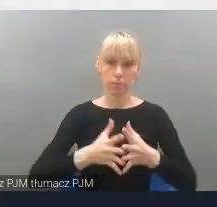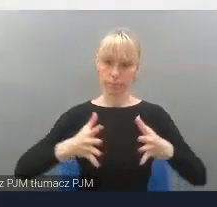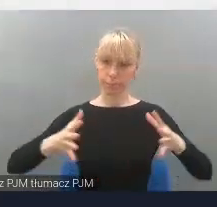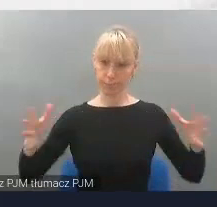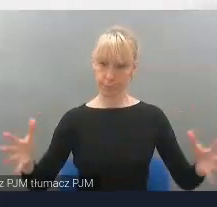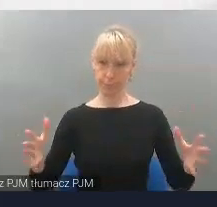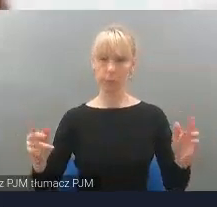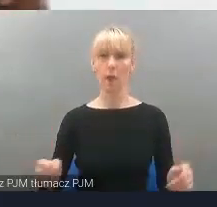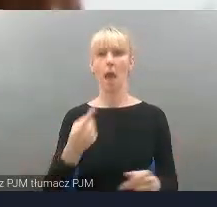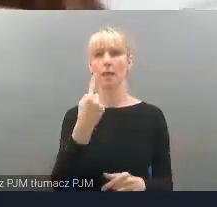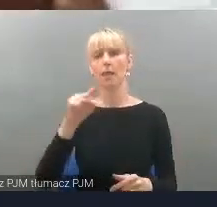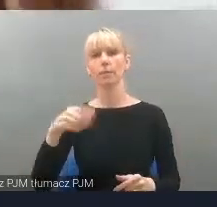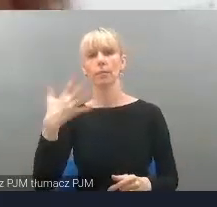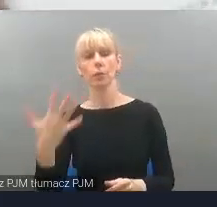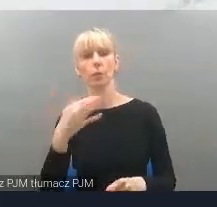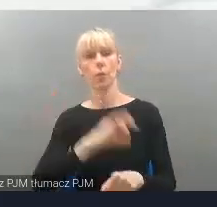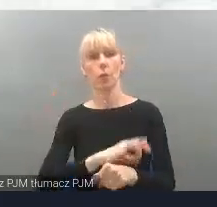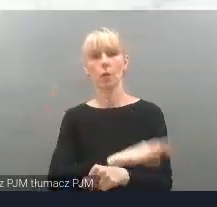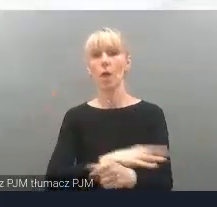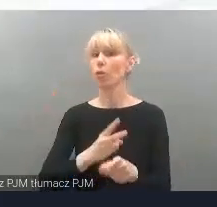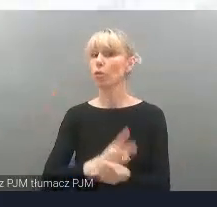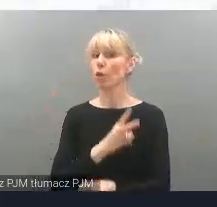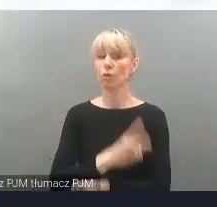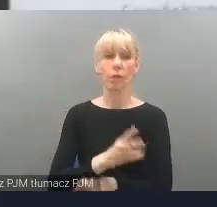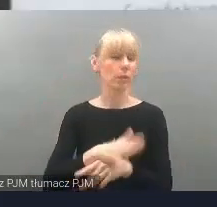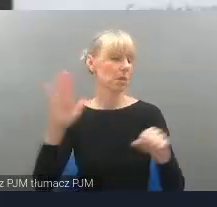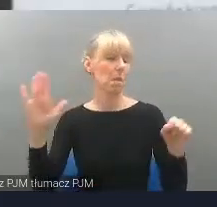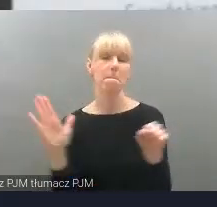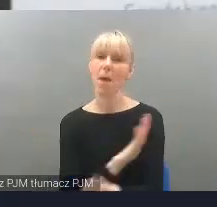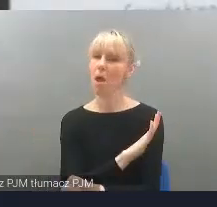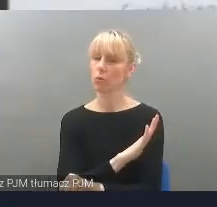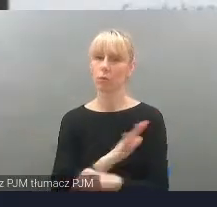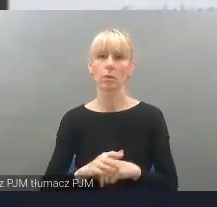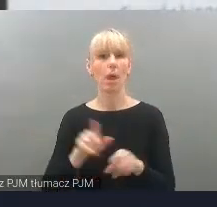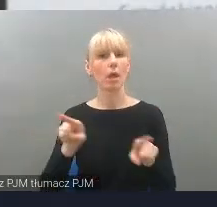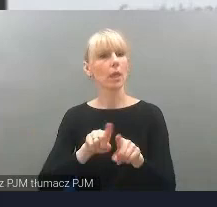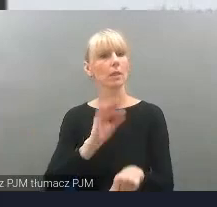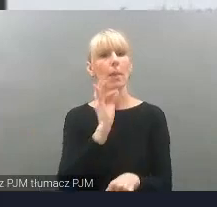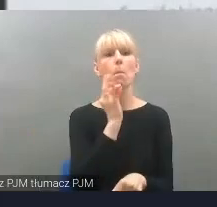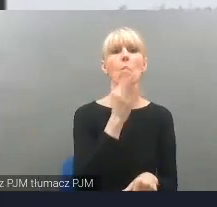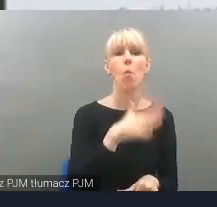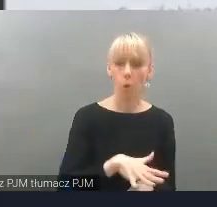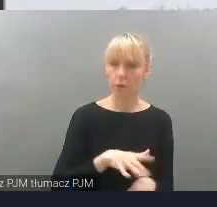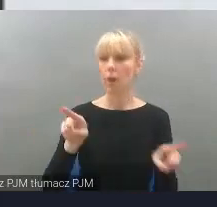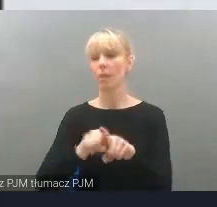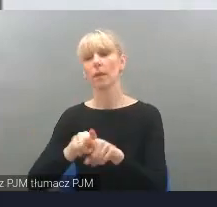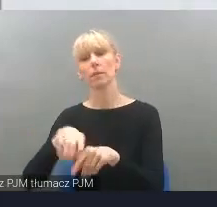mniejszą niż półtora metra. Dostępność w tym obiekcie jest kompleksowa, dedykowana i tym najmłodszym, i najstarszym.